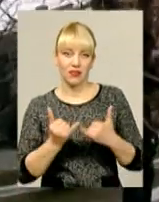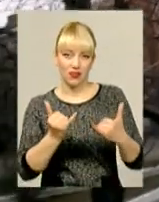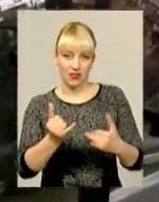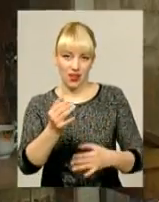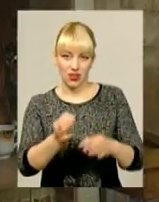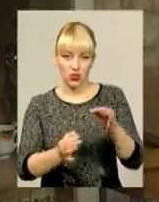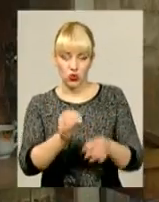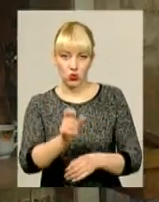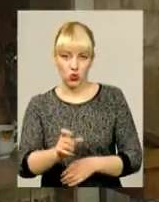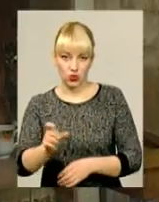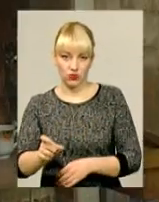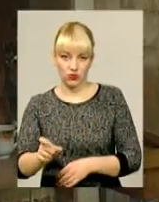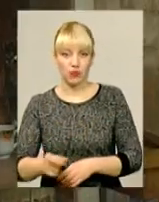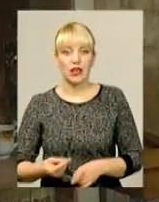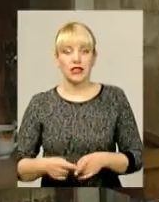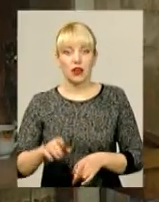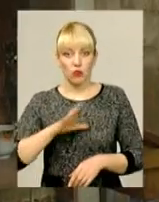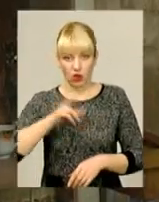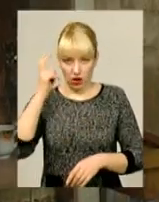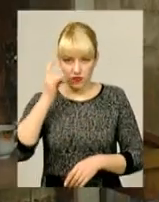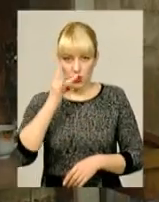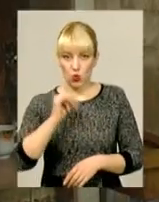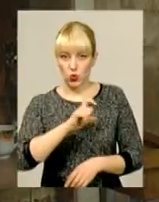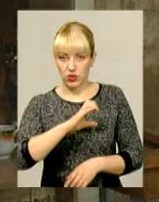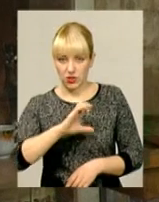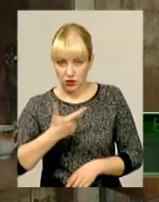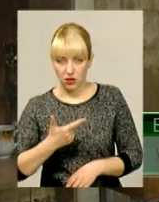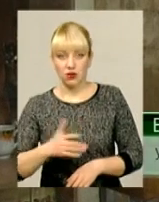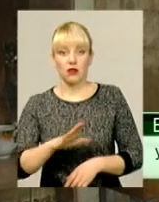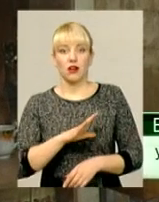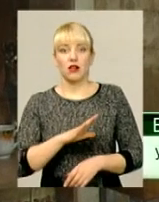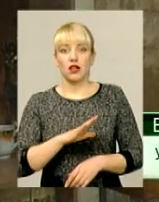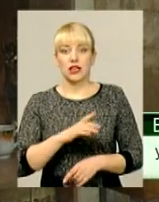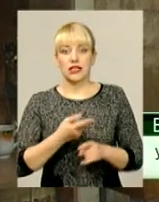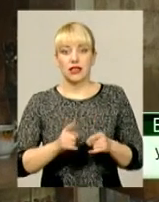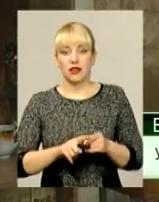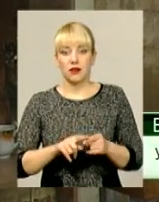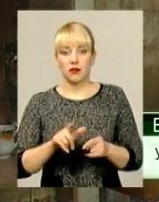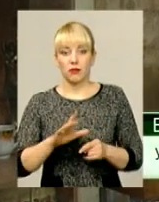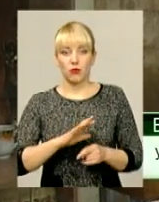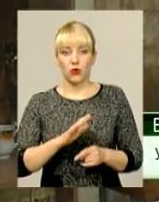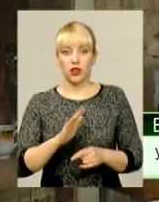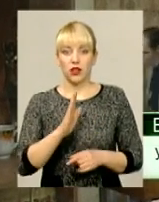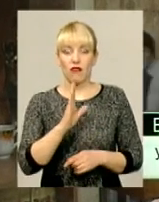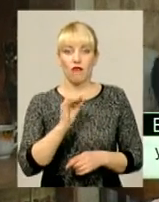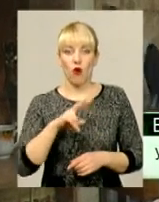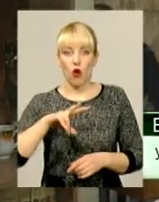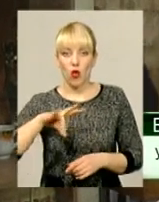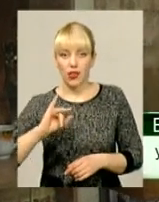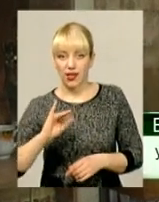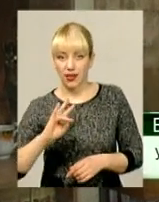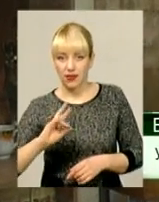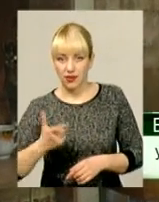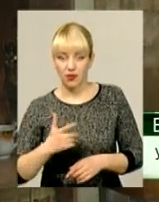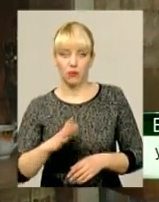-ї. Це були з Київської Русі, це були Волинь, територіальна оборона,